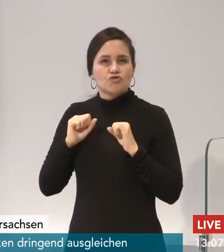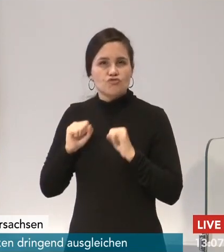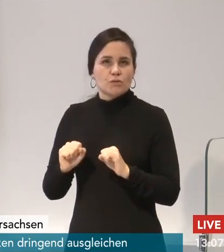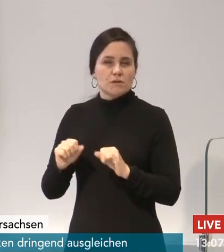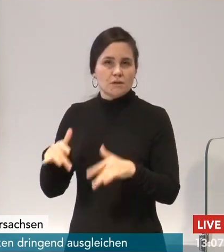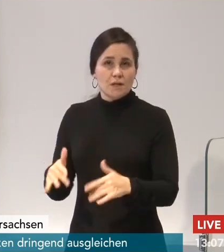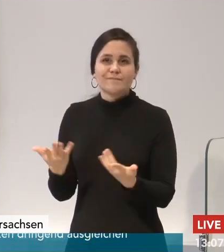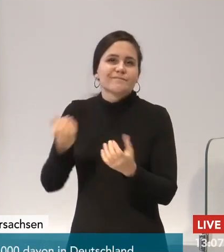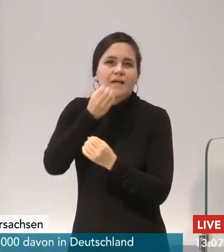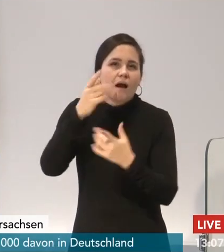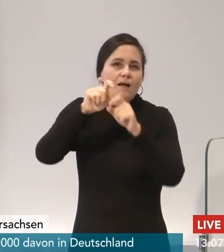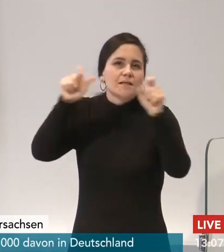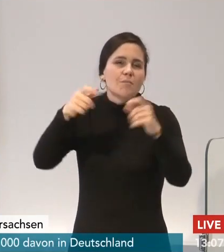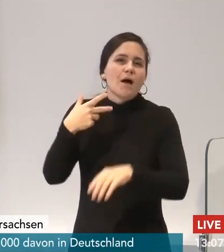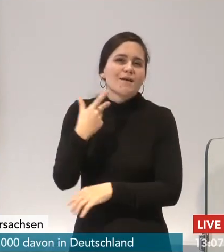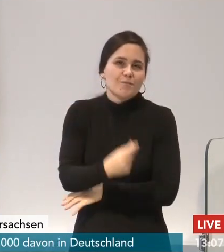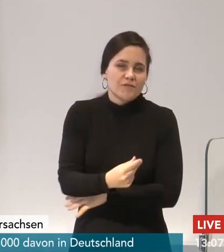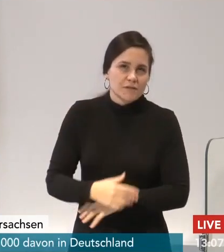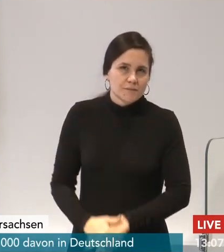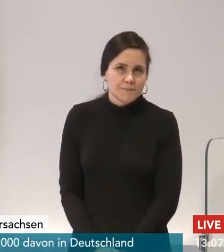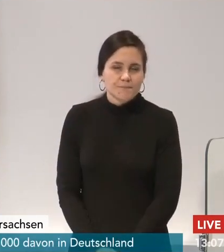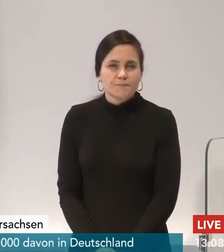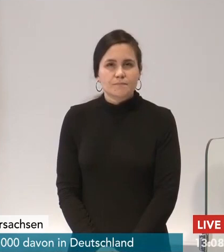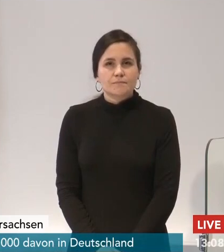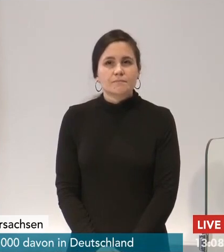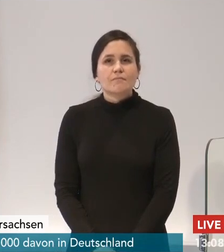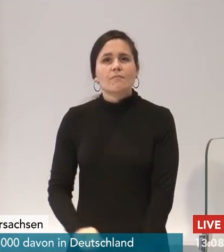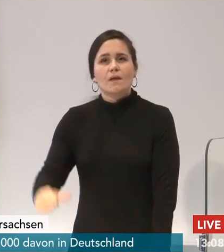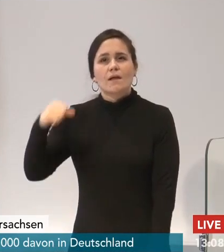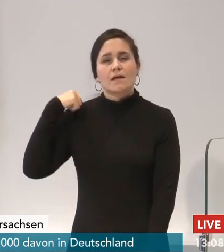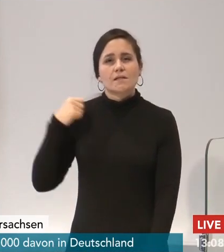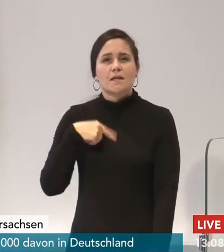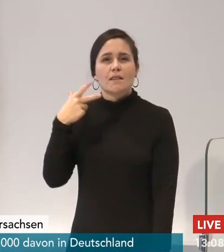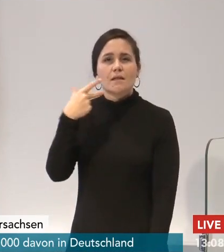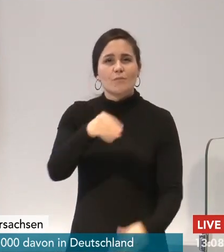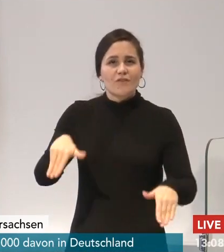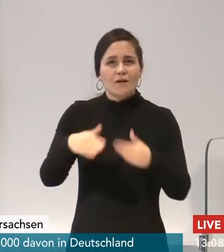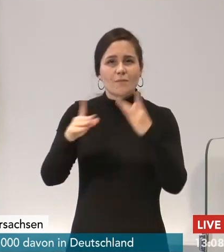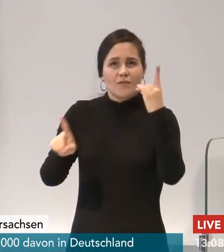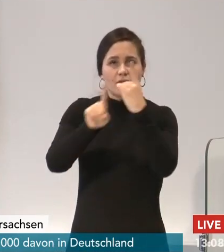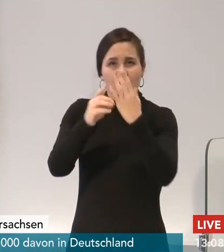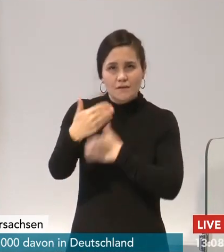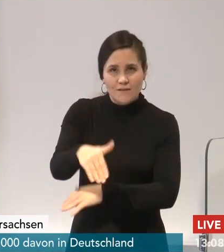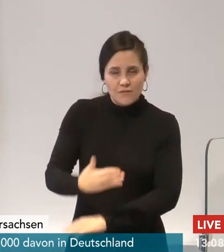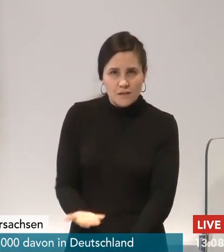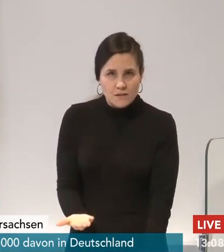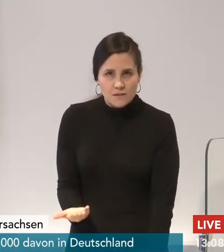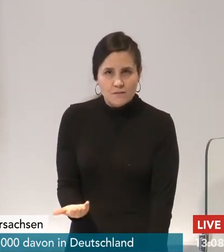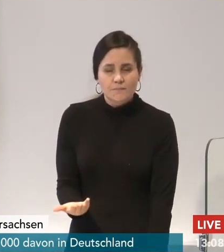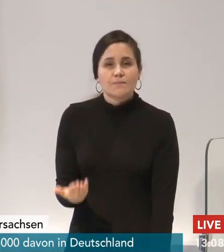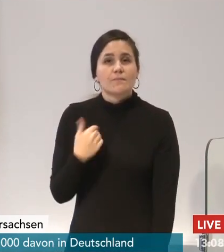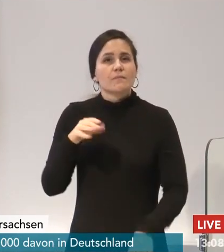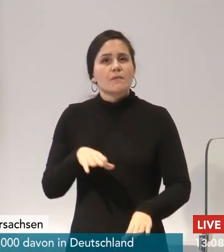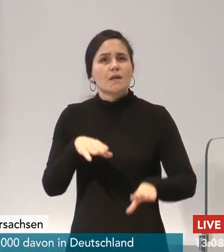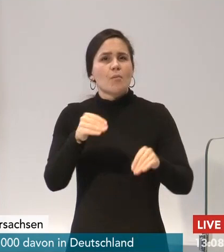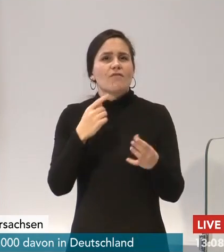Impfung. Wir hatten ja gestern einen Impfgipfel und bei allen Schwierigkeiten, die wir am Anfang haben und